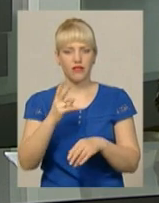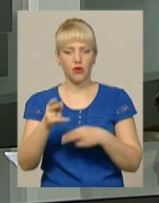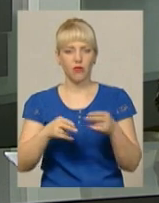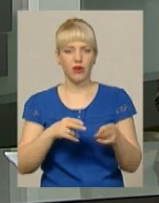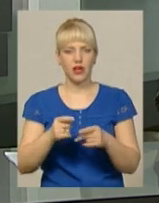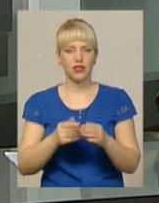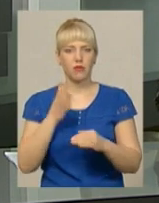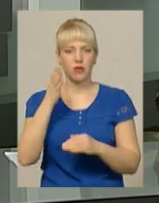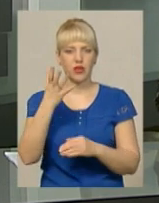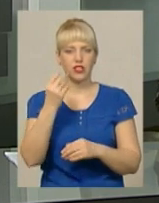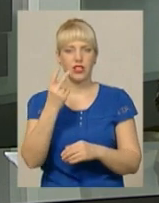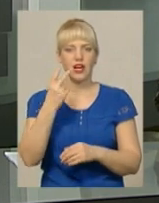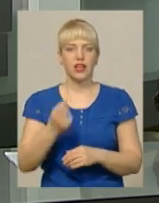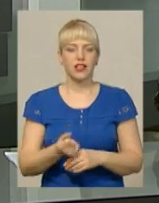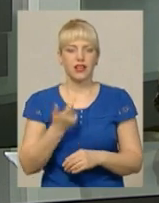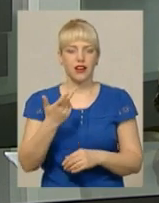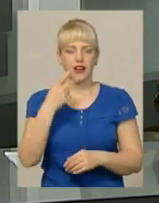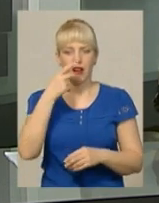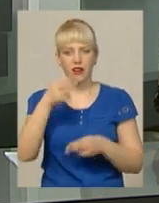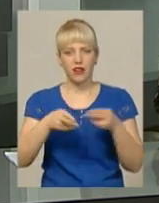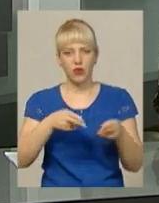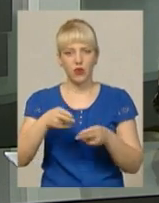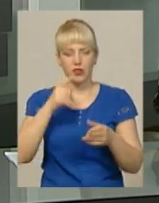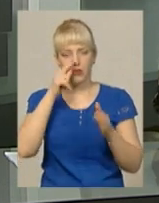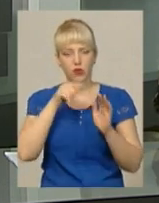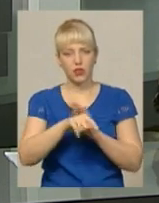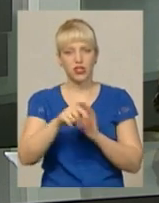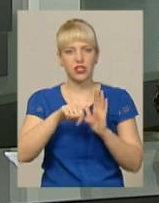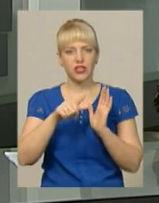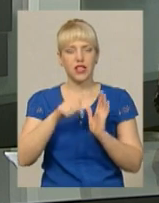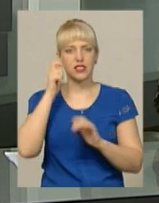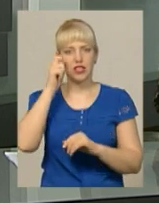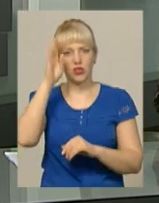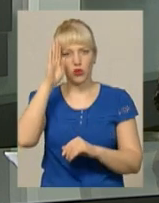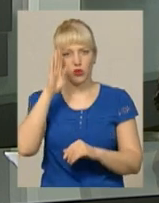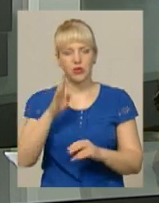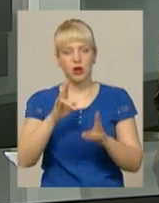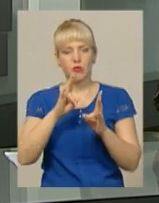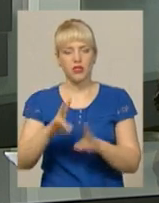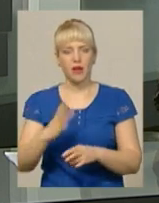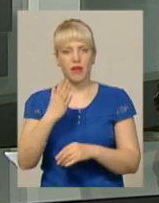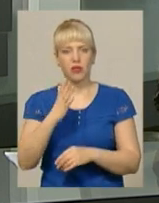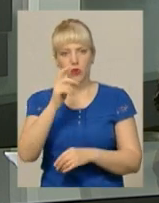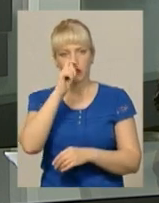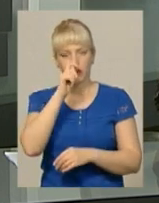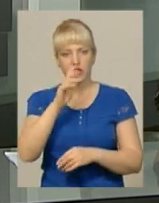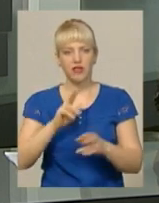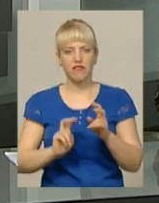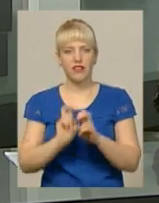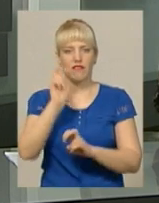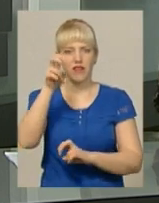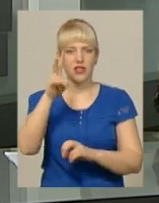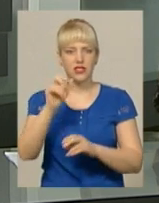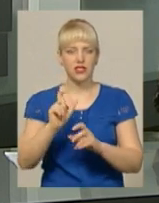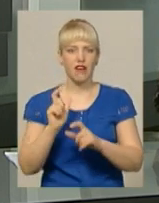кілька хірургічних втручань, каже лікар. Нагадаю, 13-річний хлопець постраждав 5 квітня. Він виліз на вагон потягу на місцевому